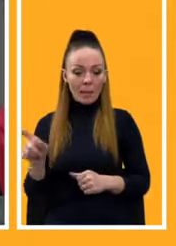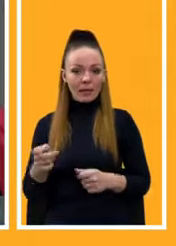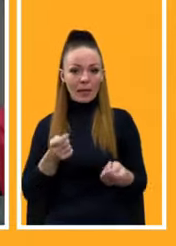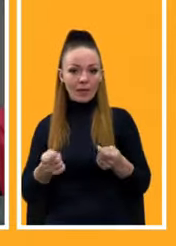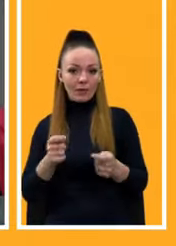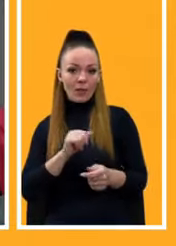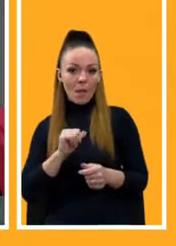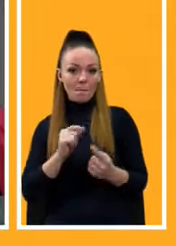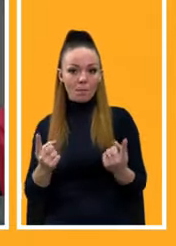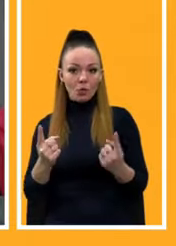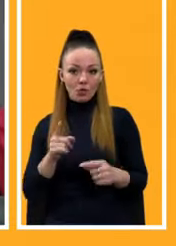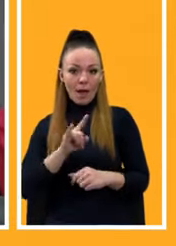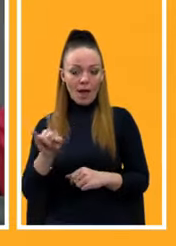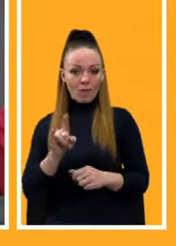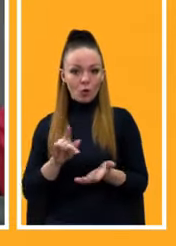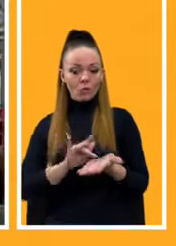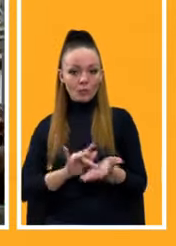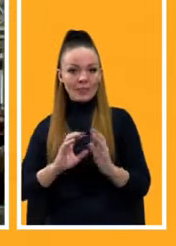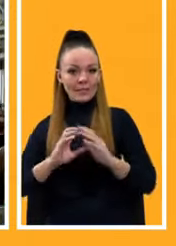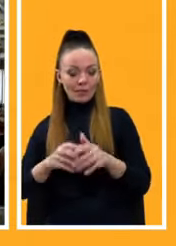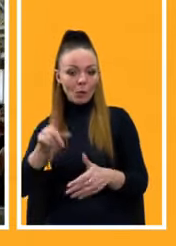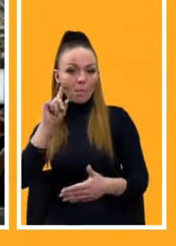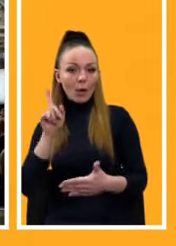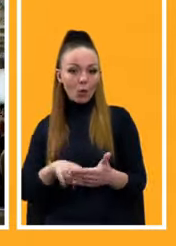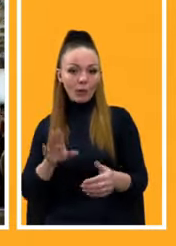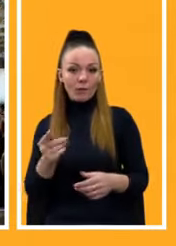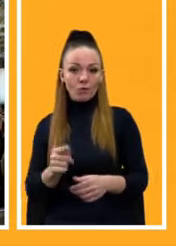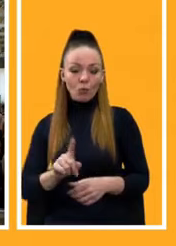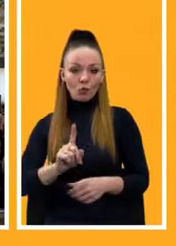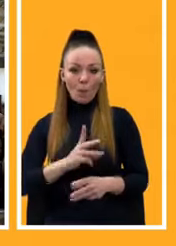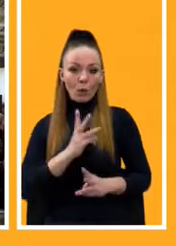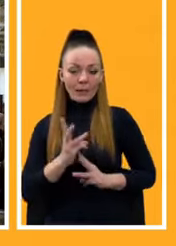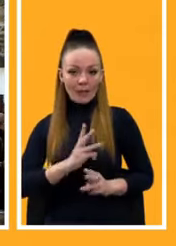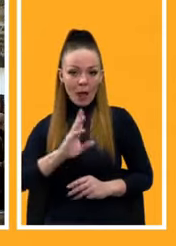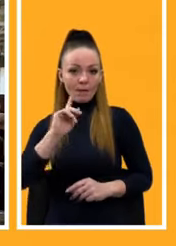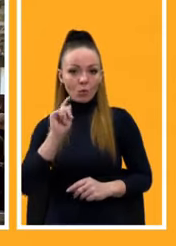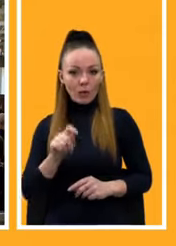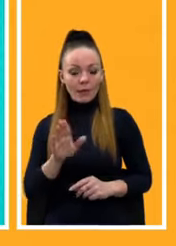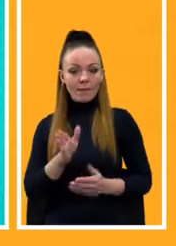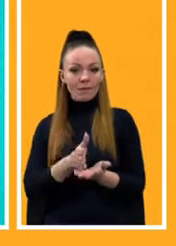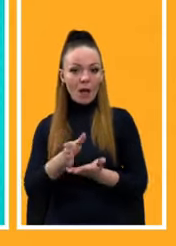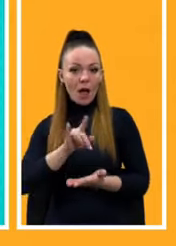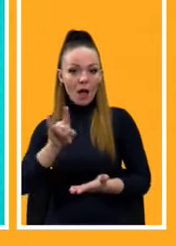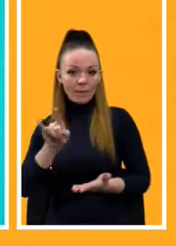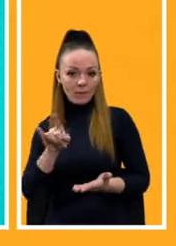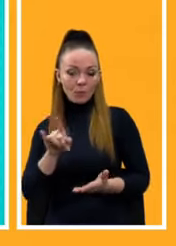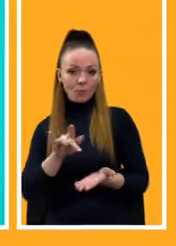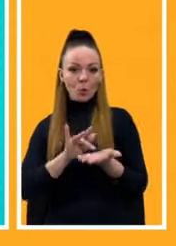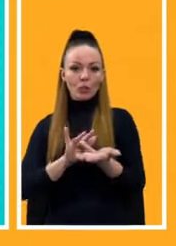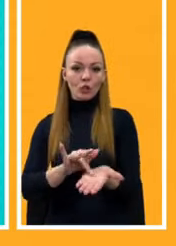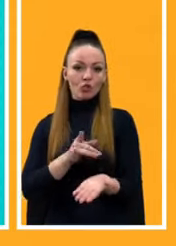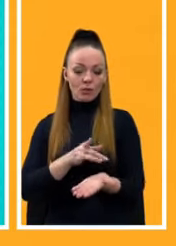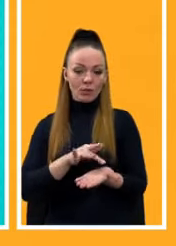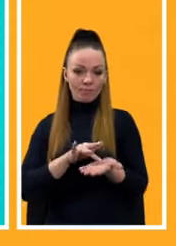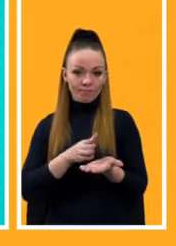авіа і туристичних компаній світу, переконані в тому, що потенціал України в авіагалузі, в туристичній галузі –